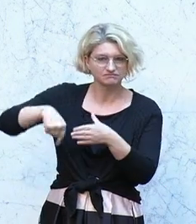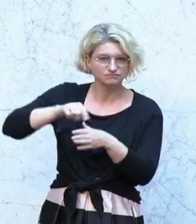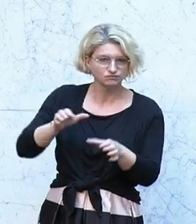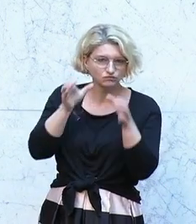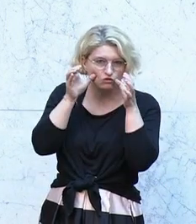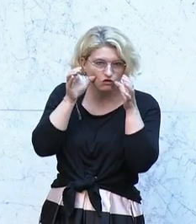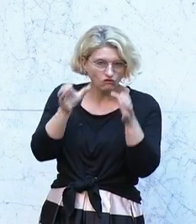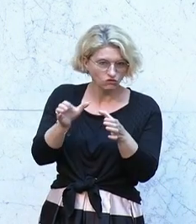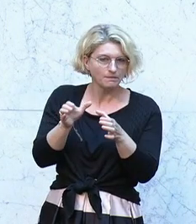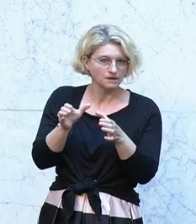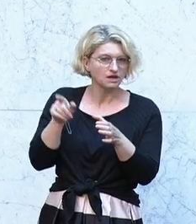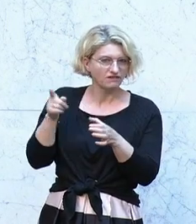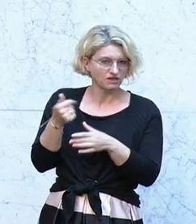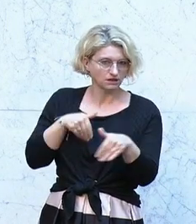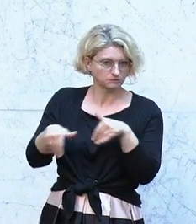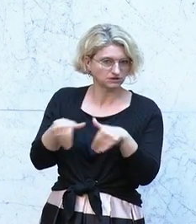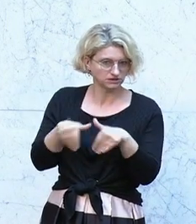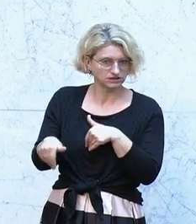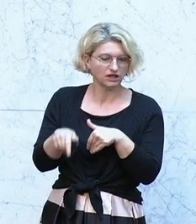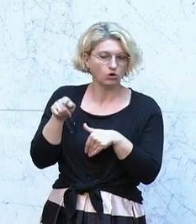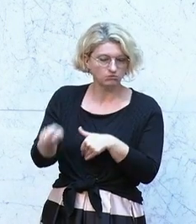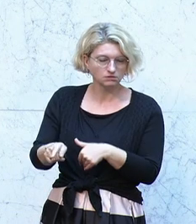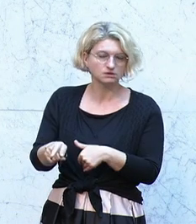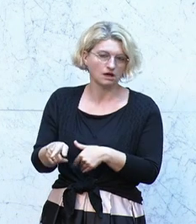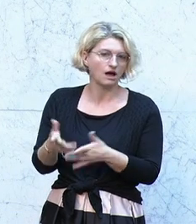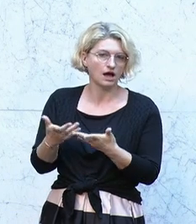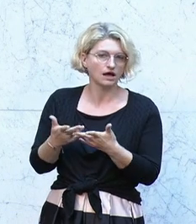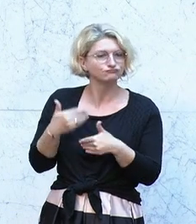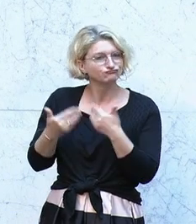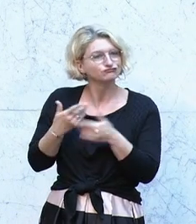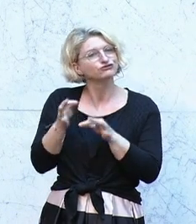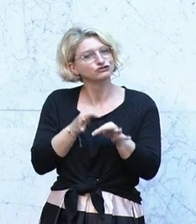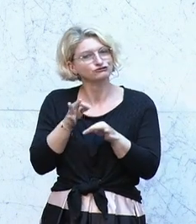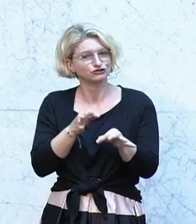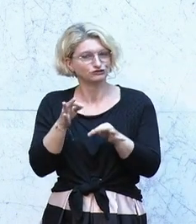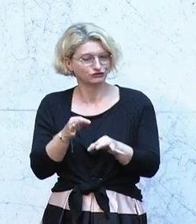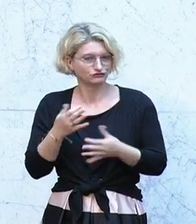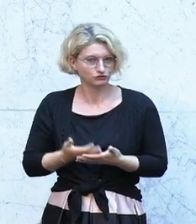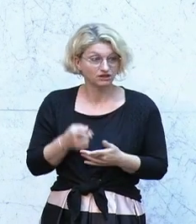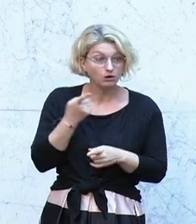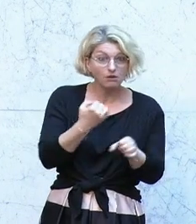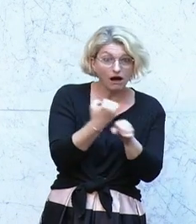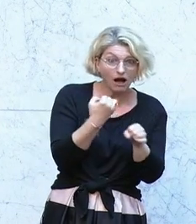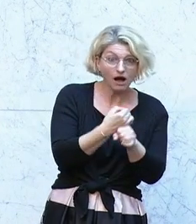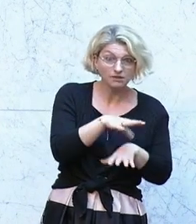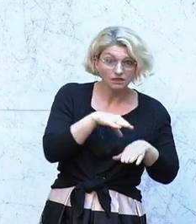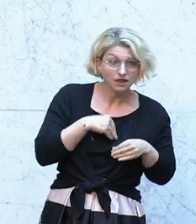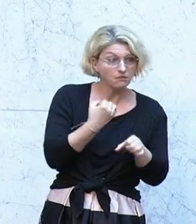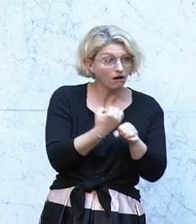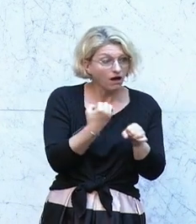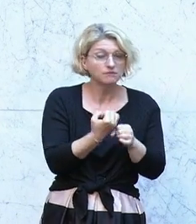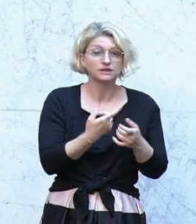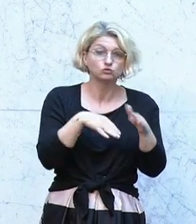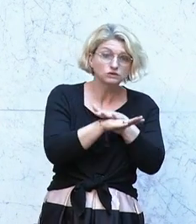-geführten Finanzministerium. Denn während man von Arbeitnehmerinnen und Arbeitnehmer, von rechtschaffenden Unternehmerinnen und